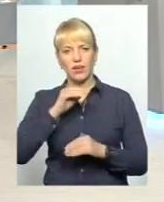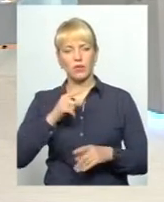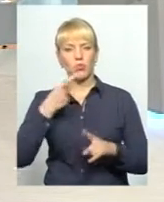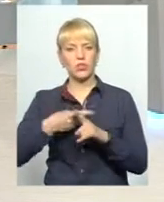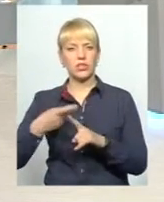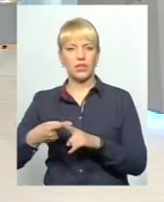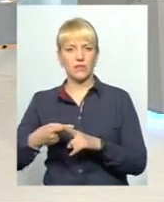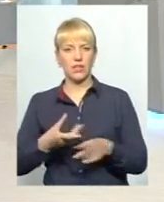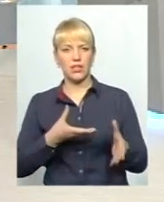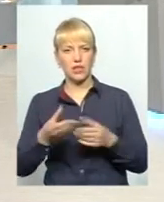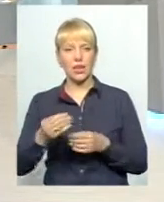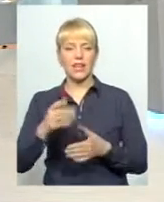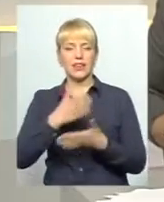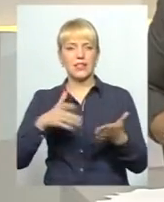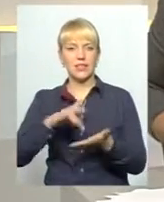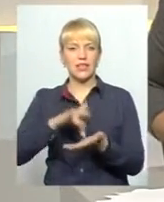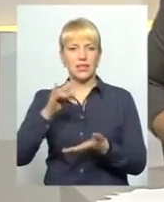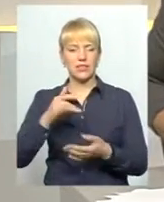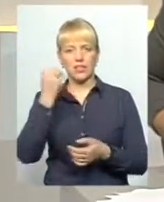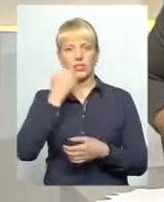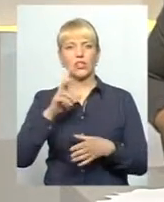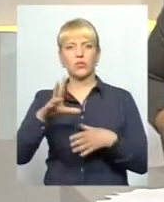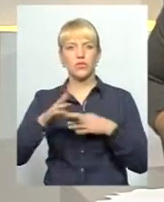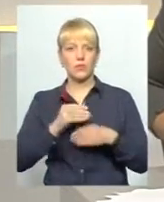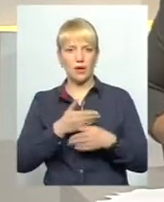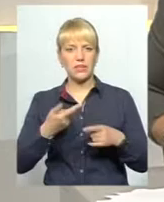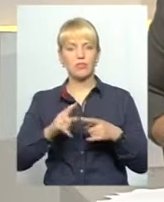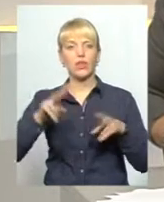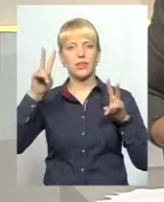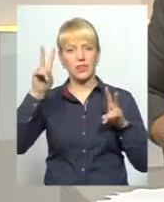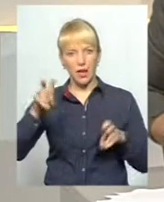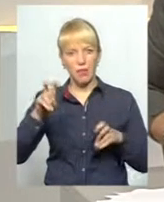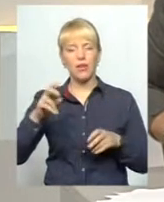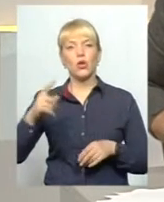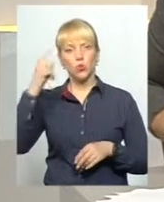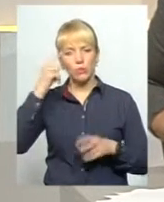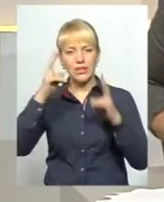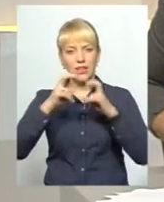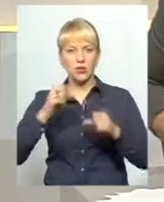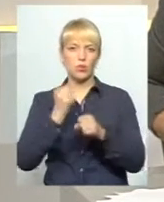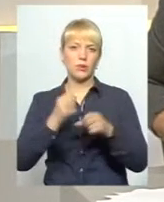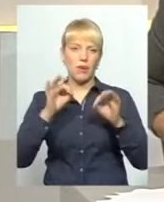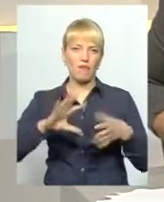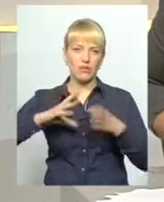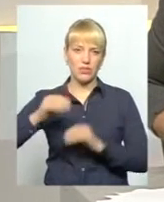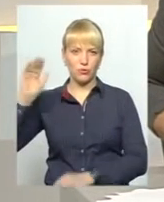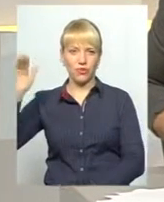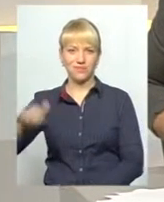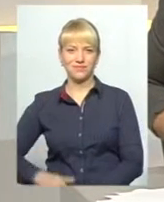ефект від тієї децентралізації. Дякую вам, дякую всім, хто був із нами. Це була тема. Думайте, аналізуйте, робіть правильні висновки.